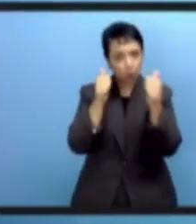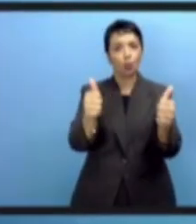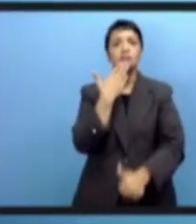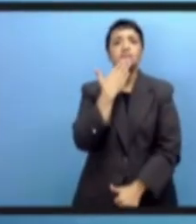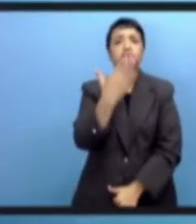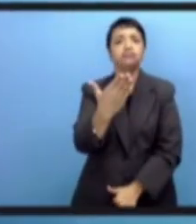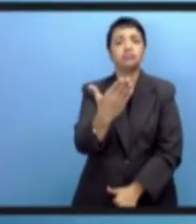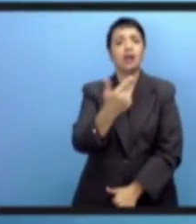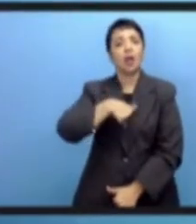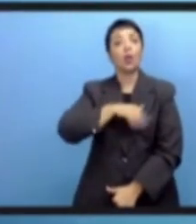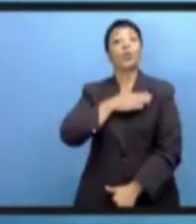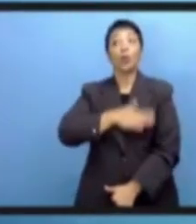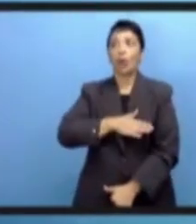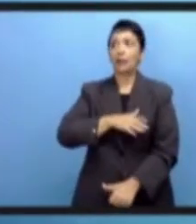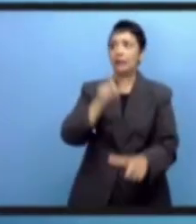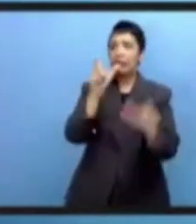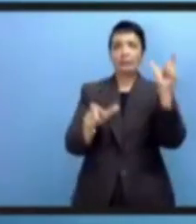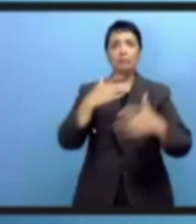буллинг в сети.